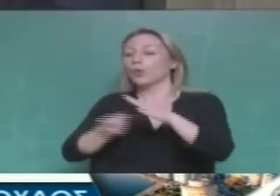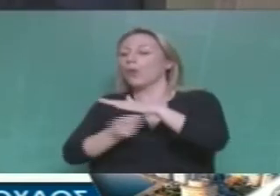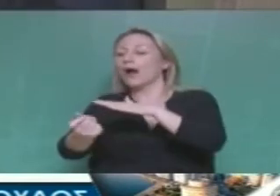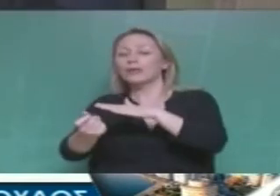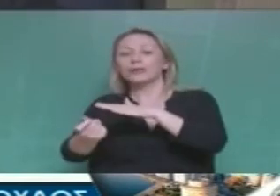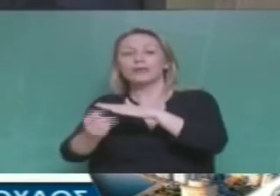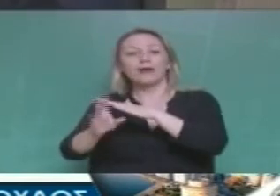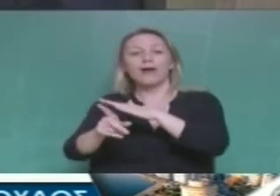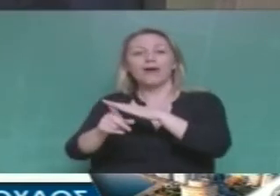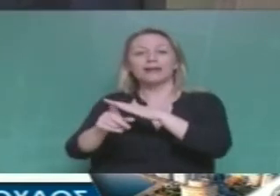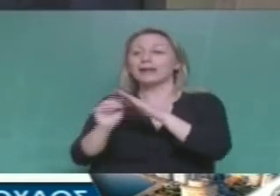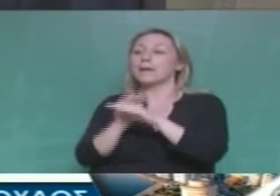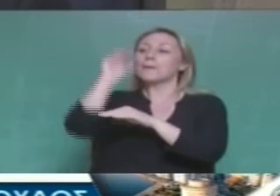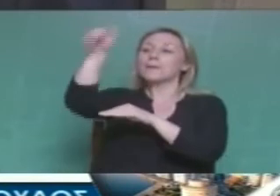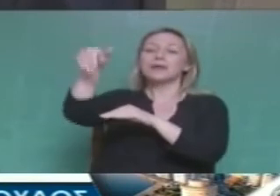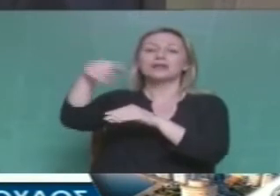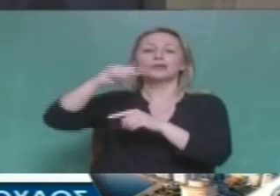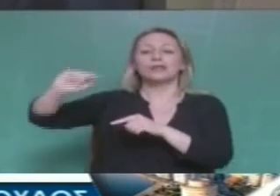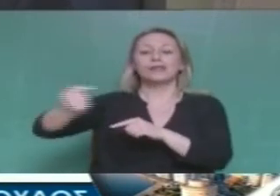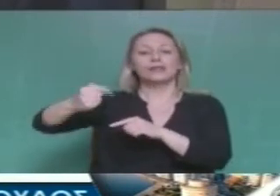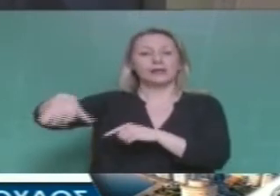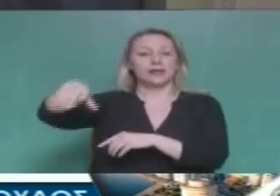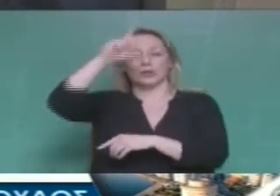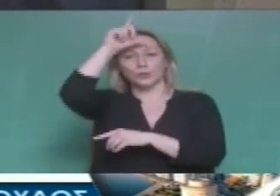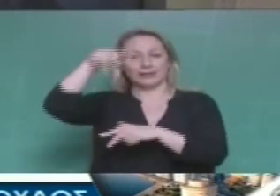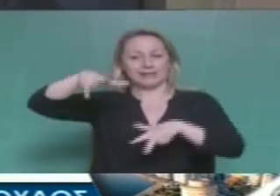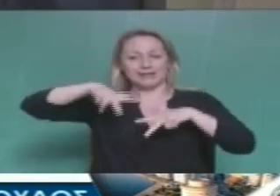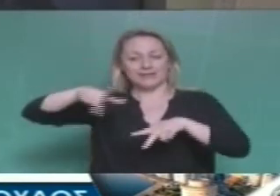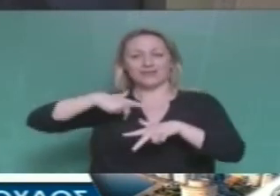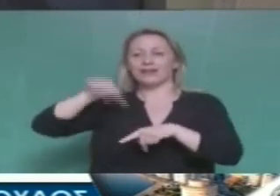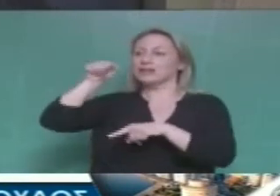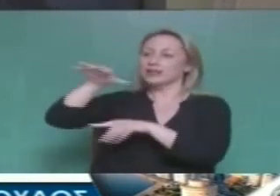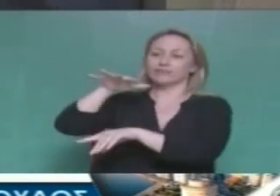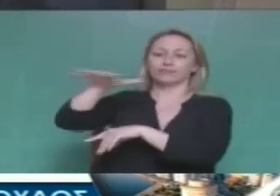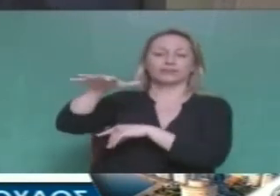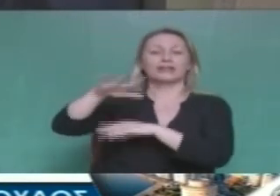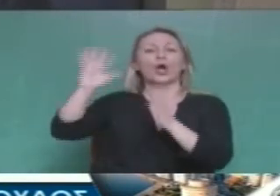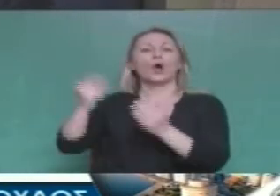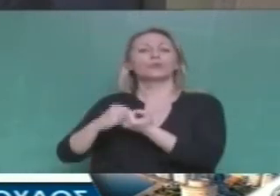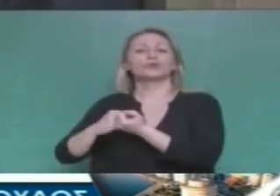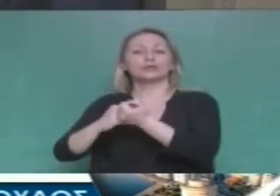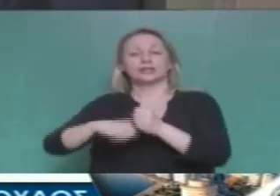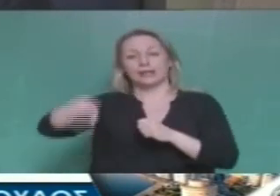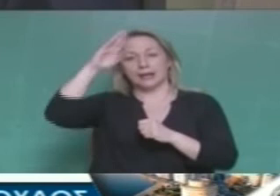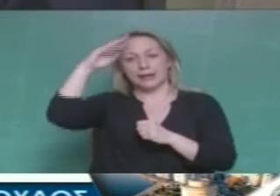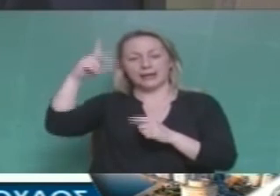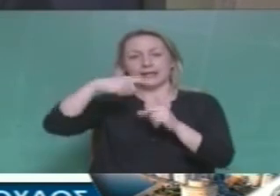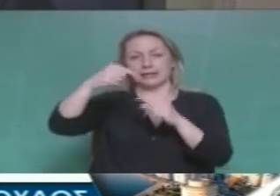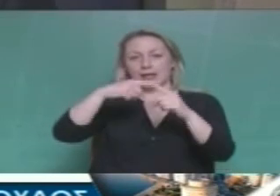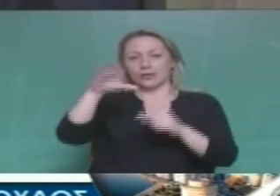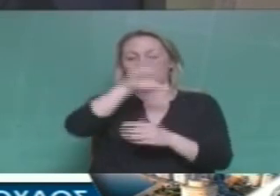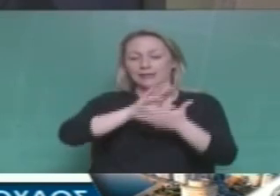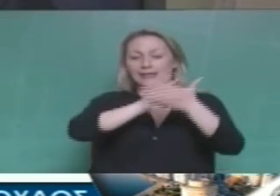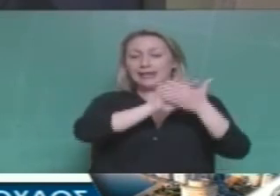ξεριζωμένους τους σωθούν στα σύνορα την τουρκική κυβέρνηση και όσους τους βάζουν πλάτη το ΝΑΤΟ, ΗΠΑ και η Ευρωπαϊκή Ένωση